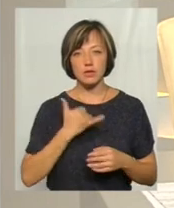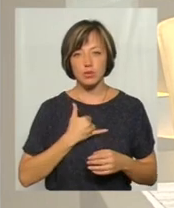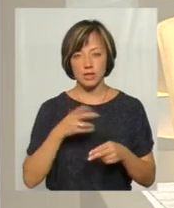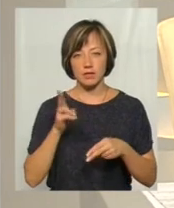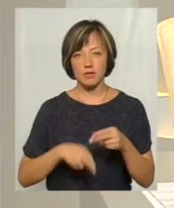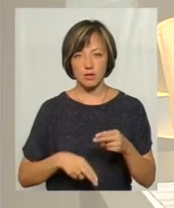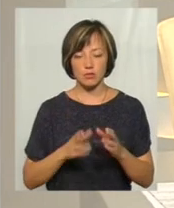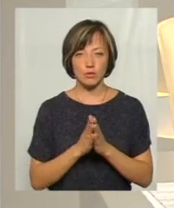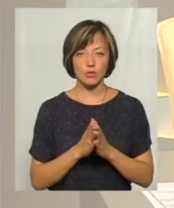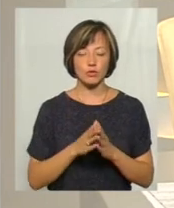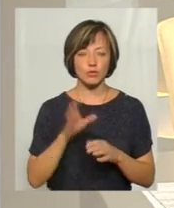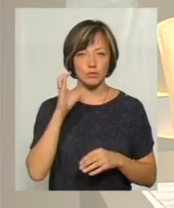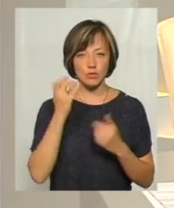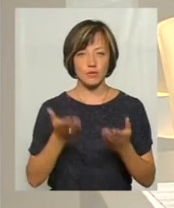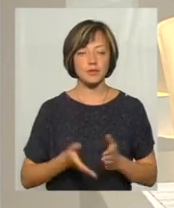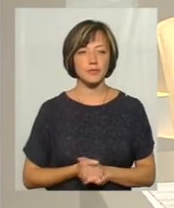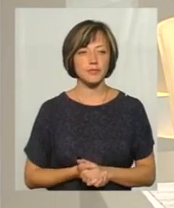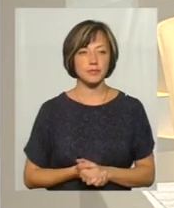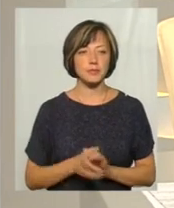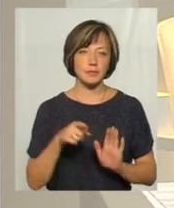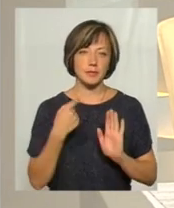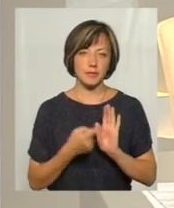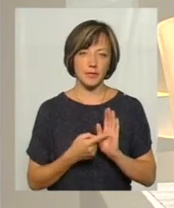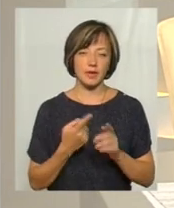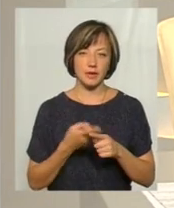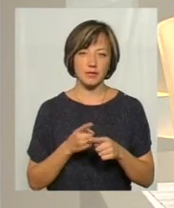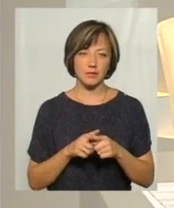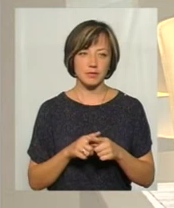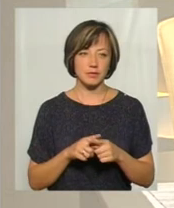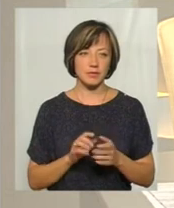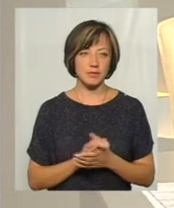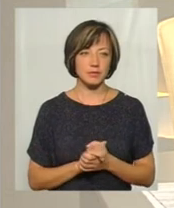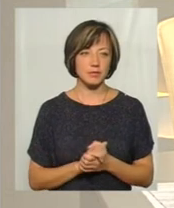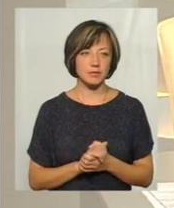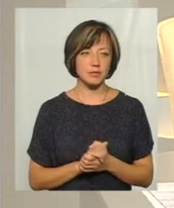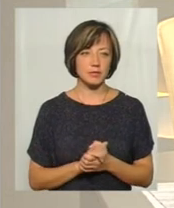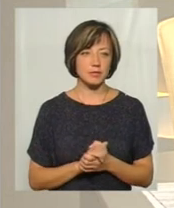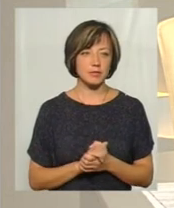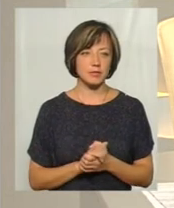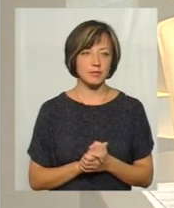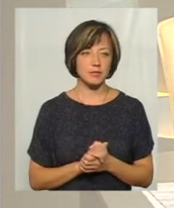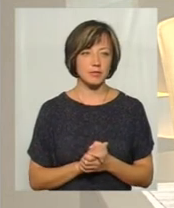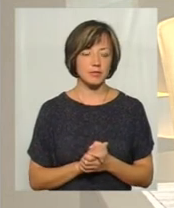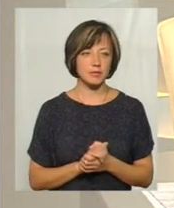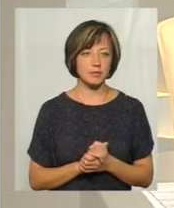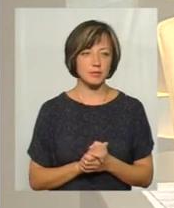на завершення. Прошу глядача, озвучити своє запитання, і чекаємо відповіді від густа, і прощаємося.